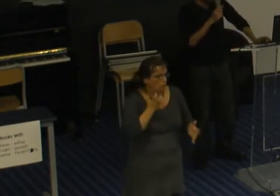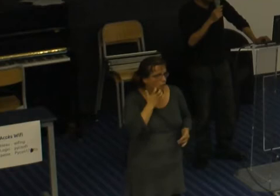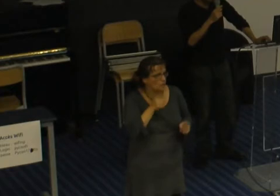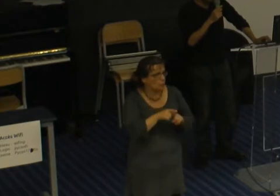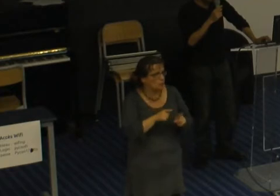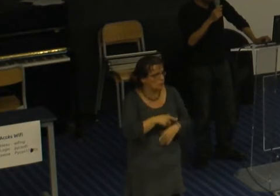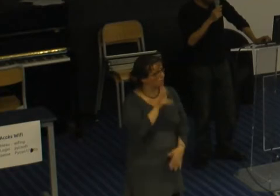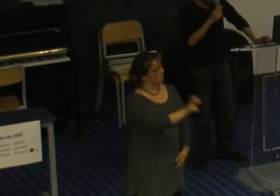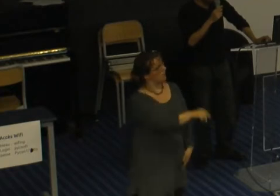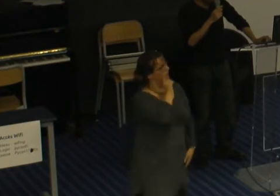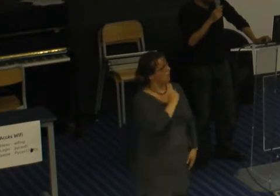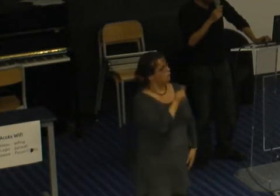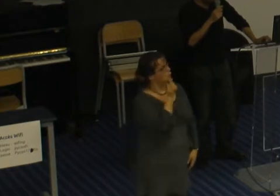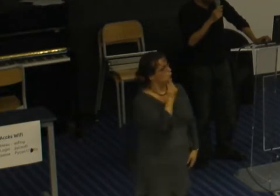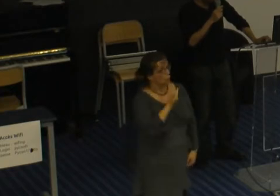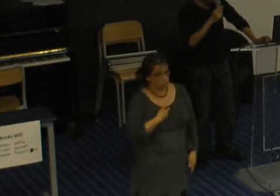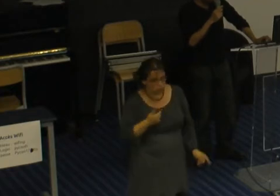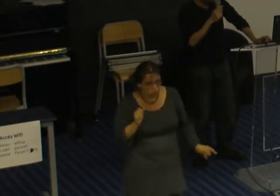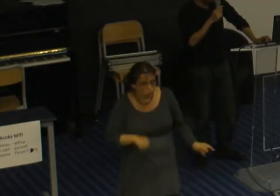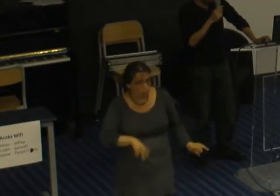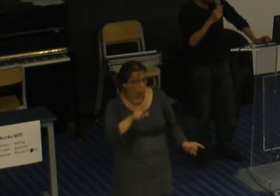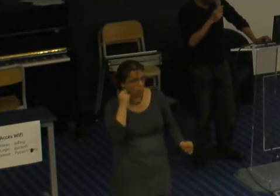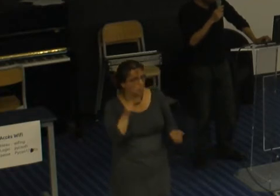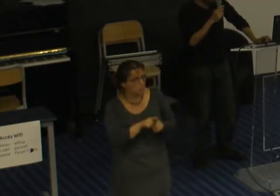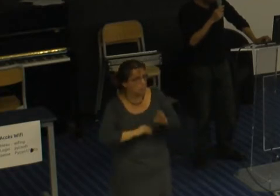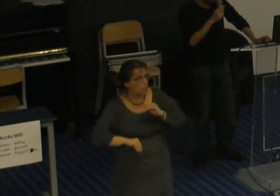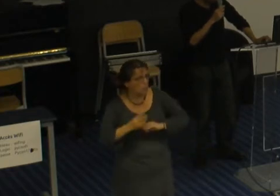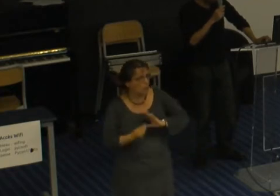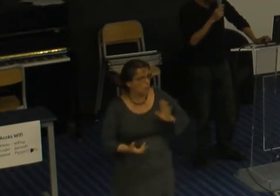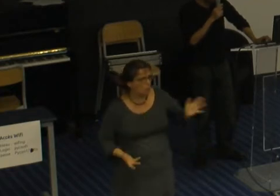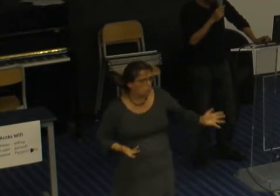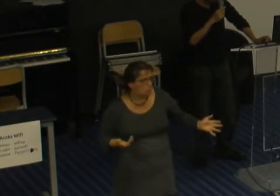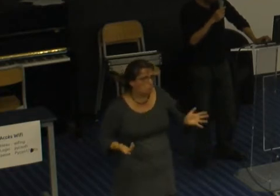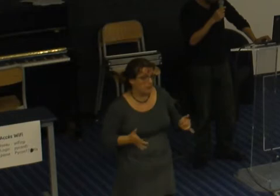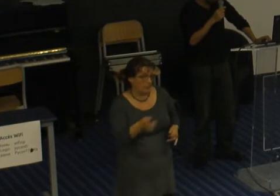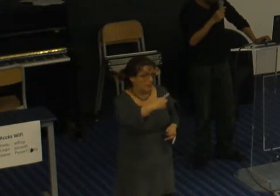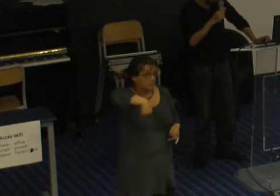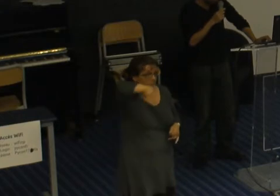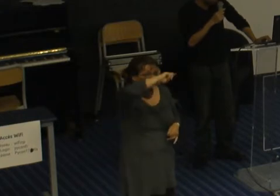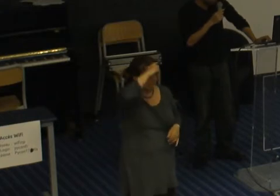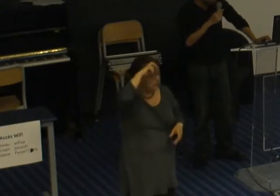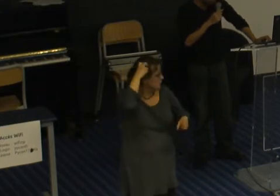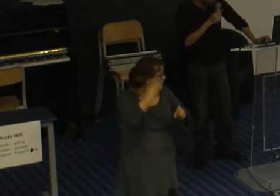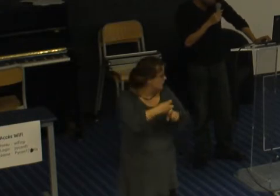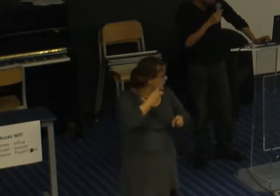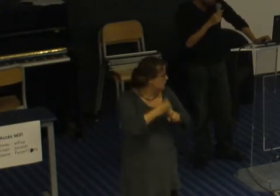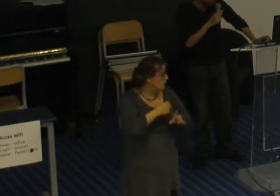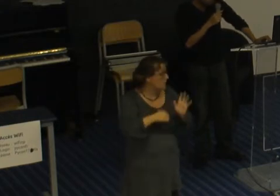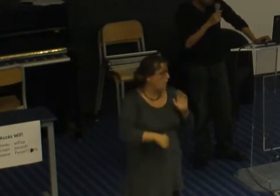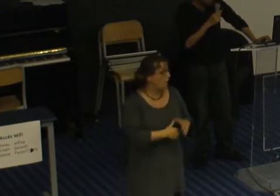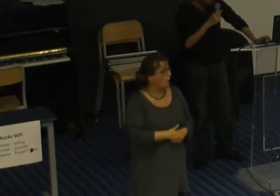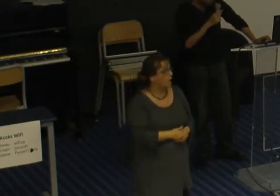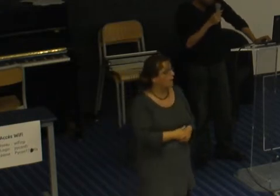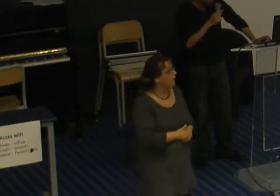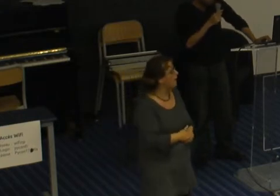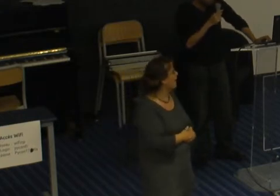mais c'est le genre de préjugés qui ont la peau dure et qui n'ont aucun fondé. Et j'ai